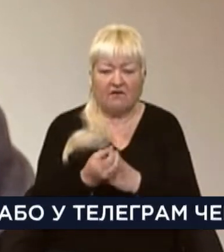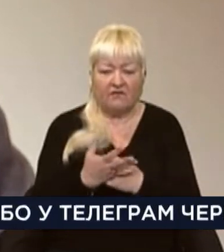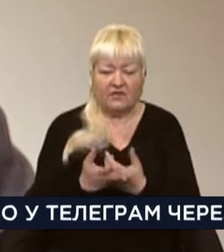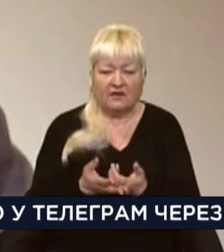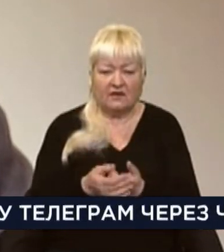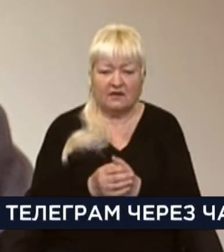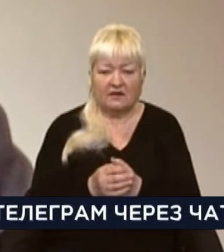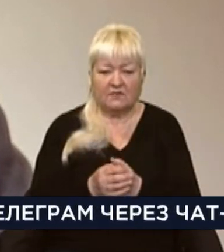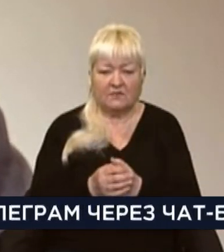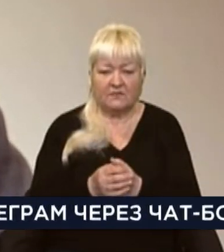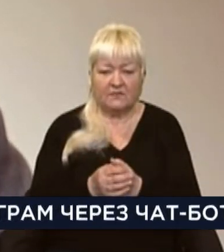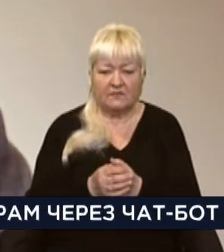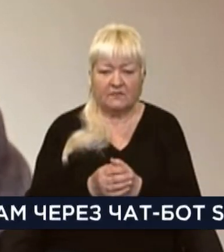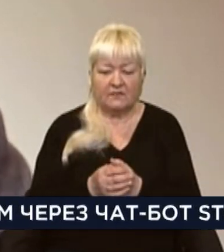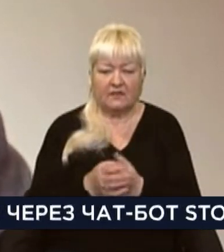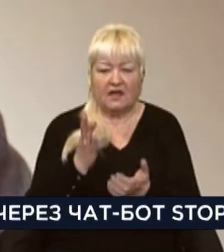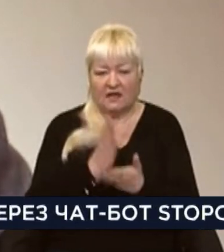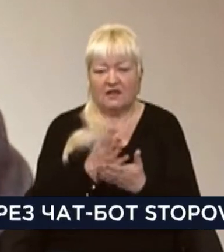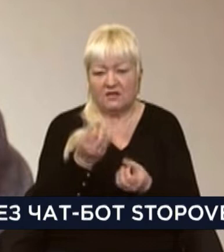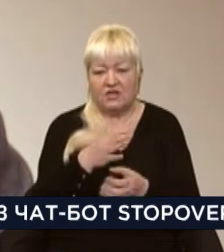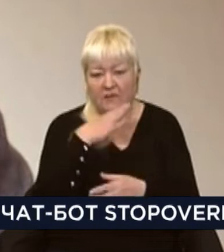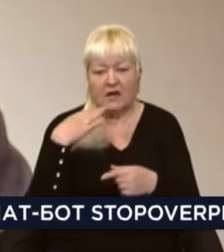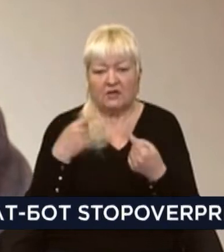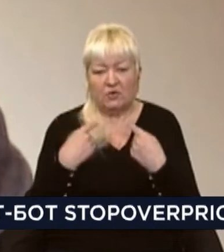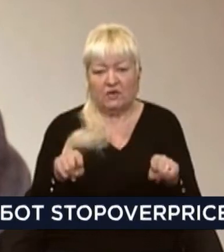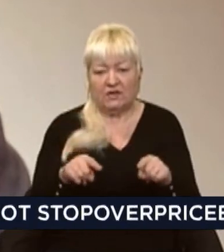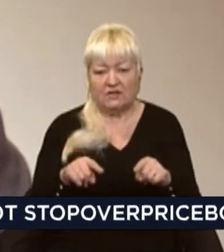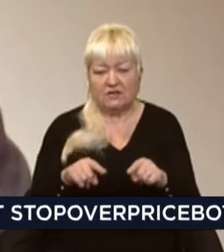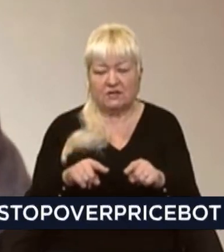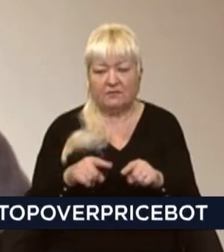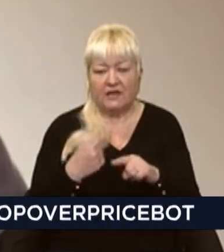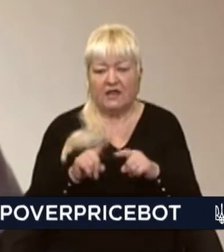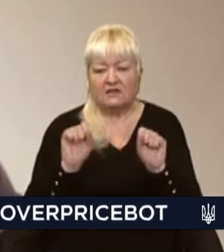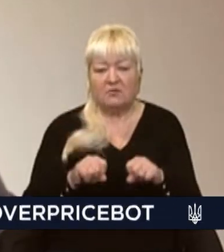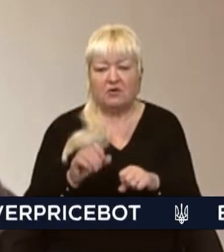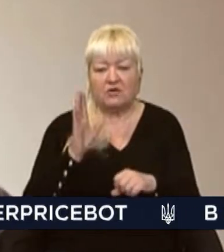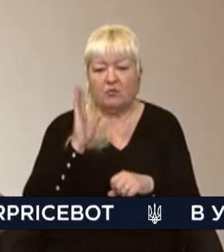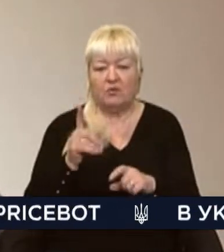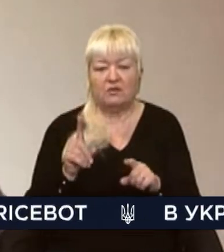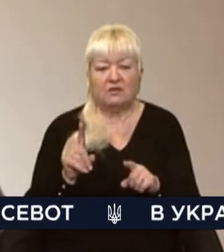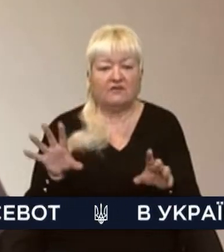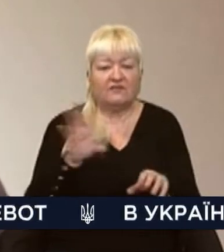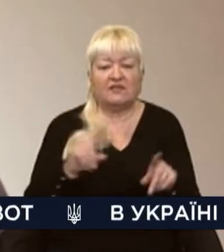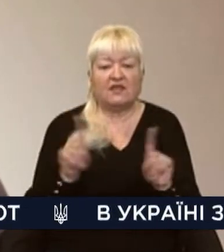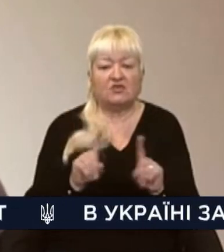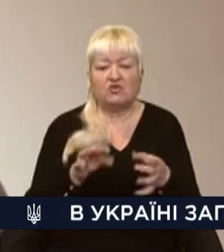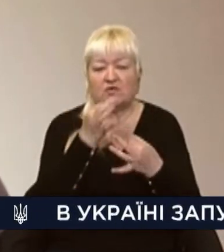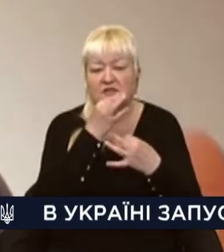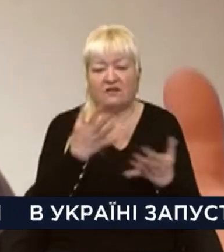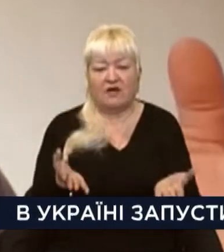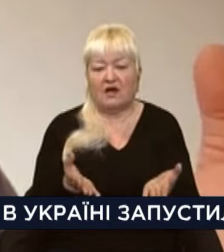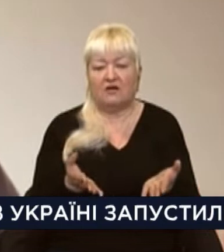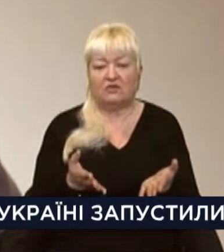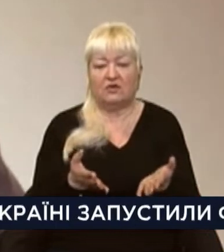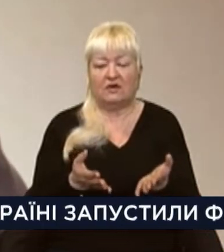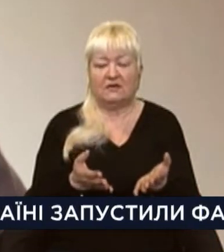та взагалі багато інших. Це може бути все, що загонить. Це може бути готельна мережа,